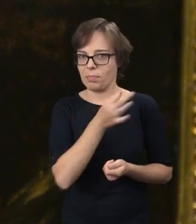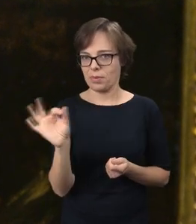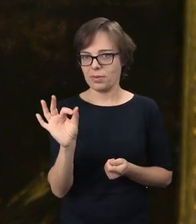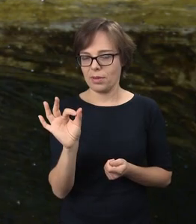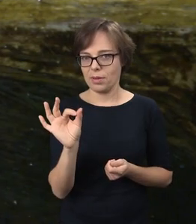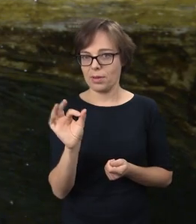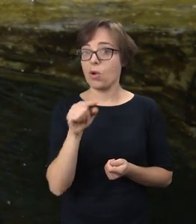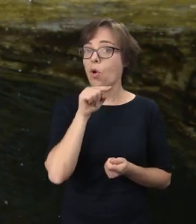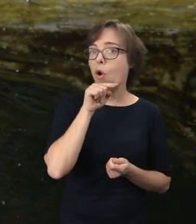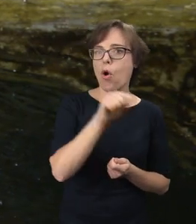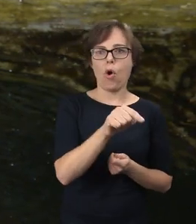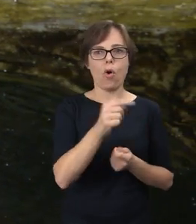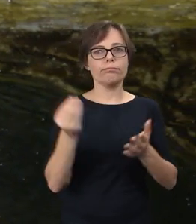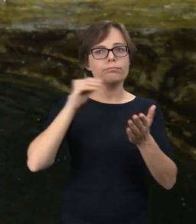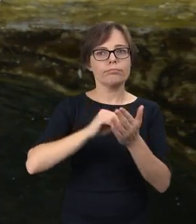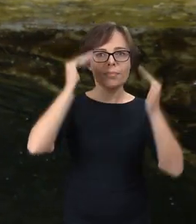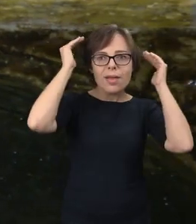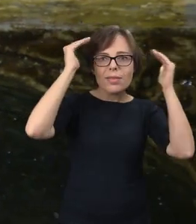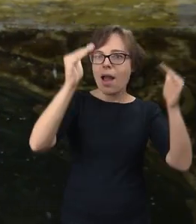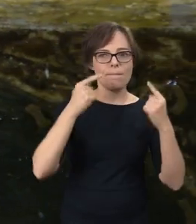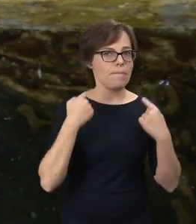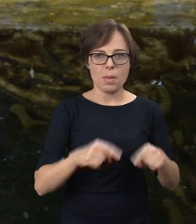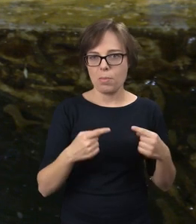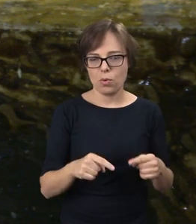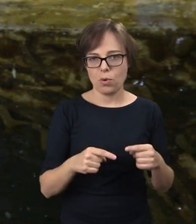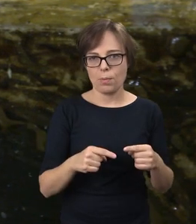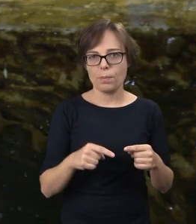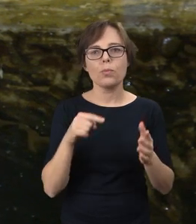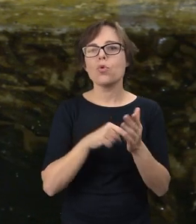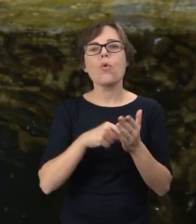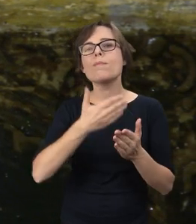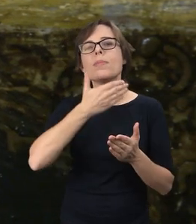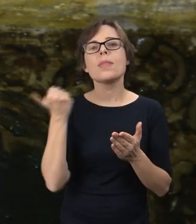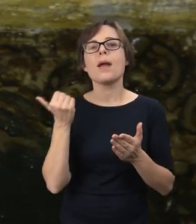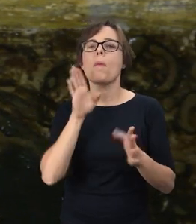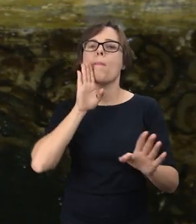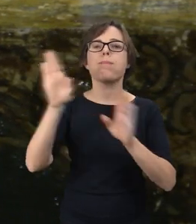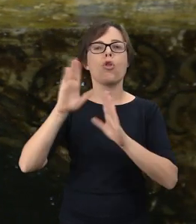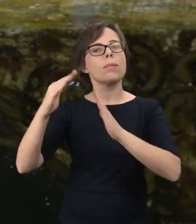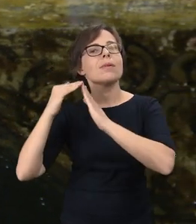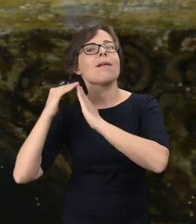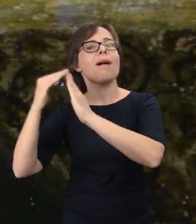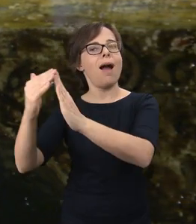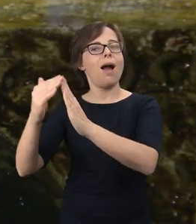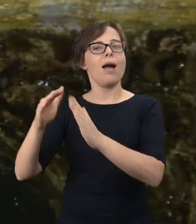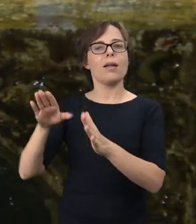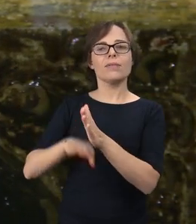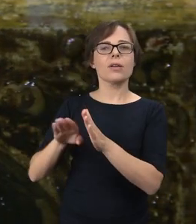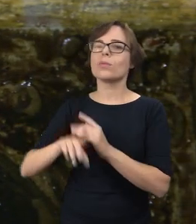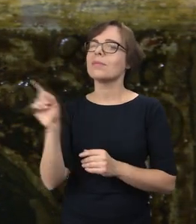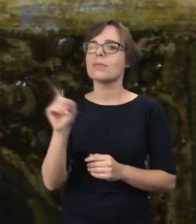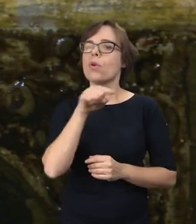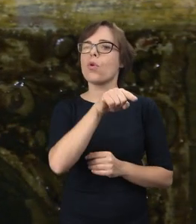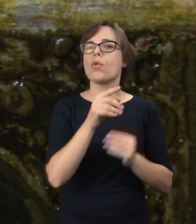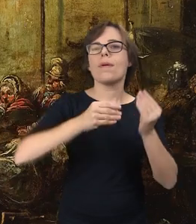która nie była przesklepiona całkowicie. To nie było wnętrze, które przypominało takie hale zwyczajne. Może